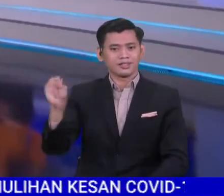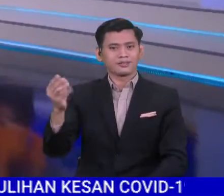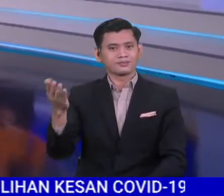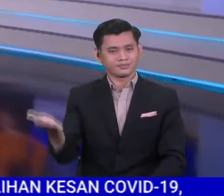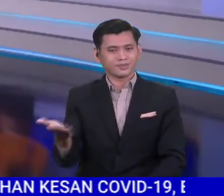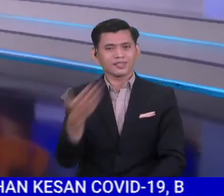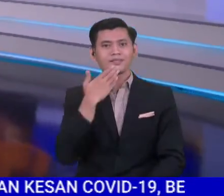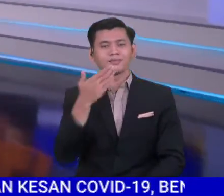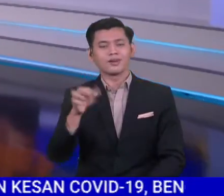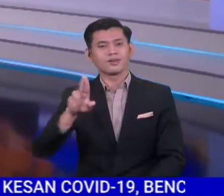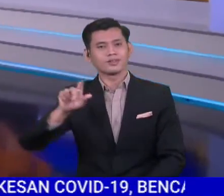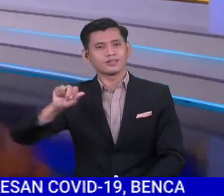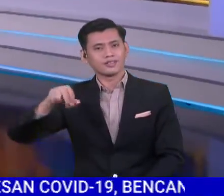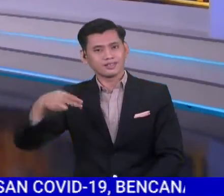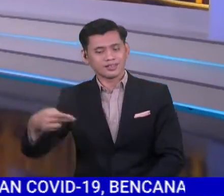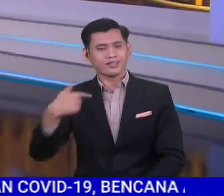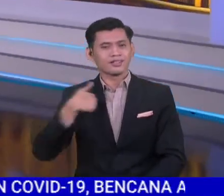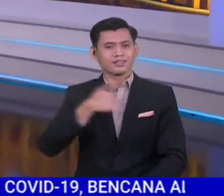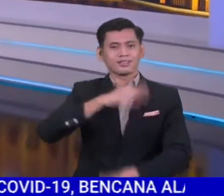Terima kasih Rosila. Kita kembali seketika.